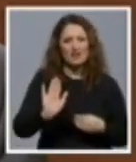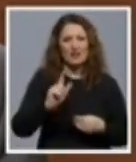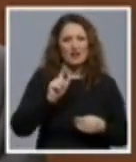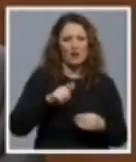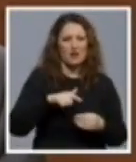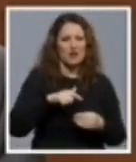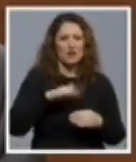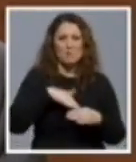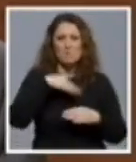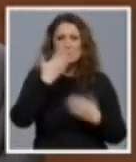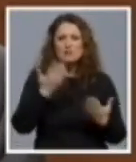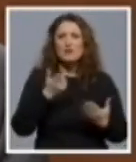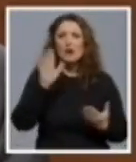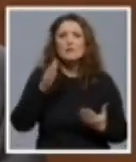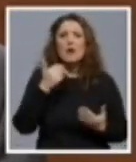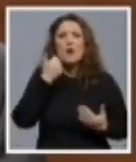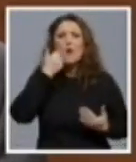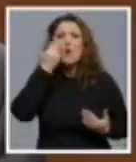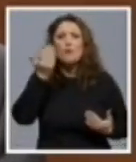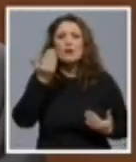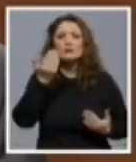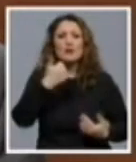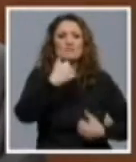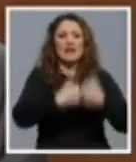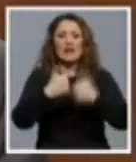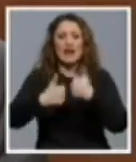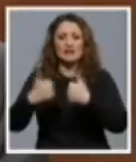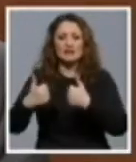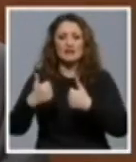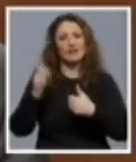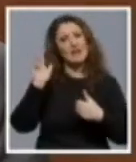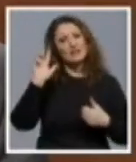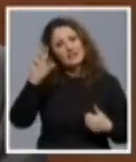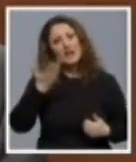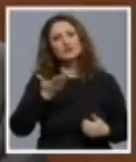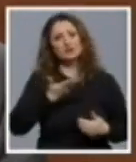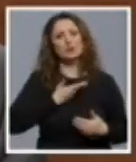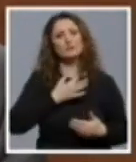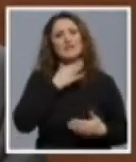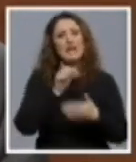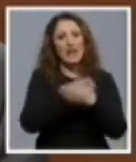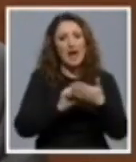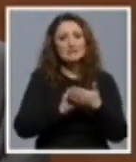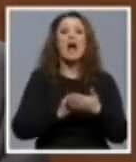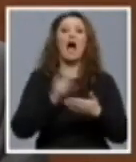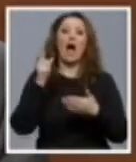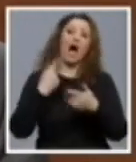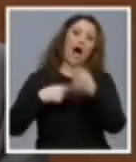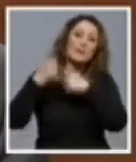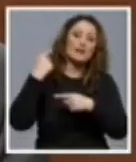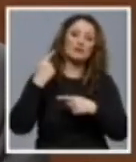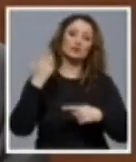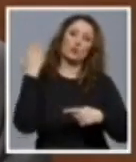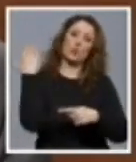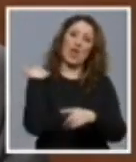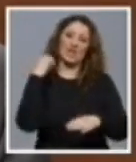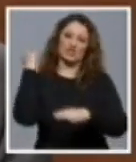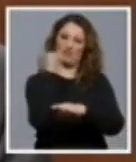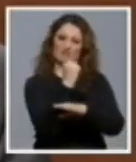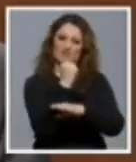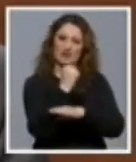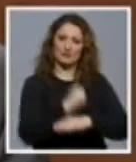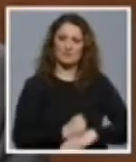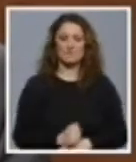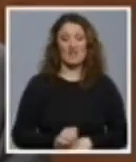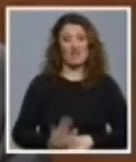imaju uopće obraza kandidirati u 11 jedinci, tražiti glasve od onih kojima su zabili nož u leđa. Takva vlast i